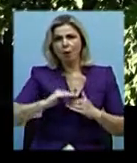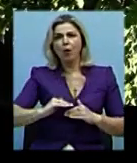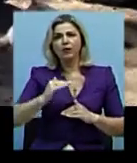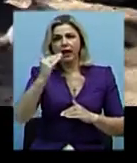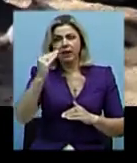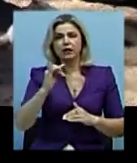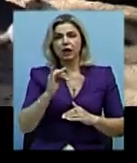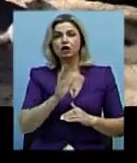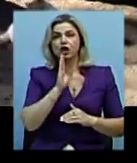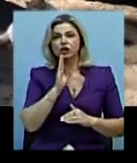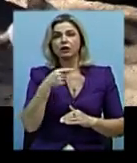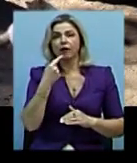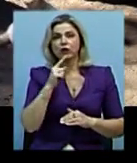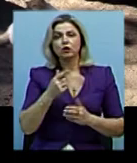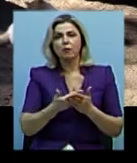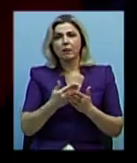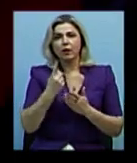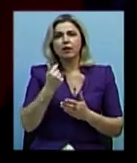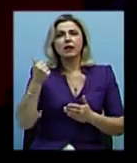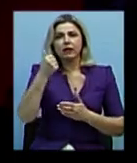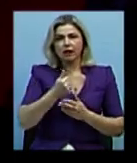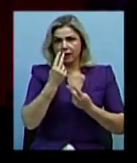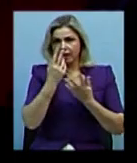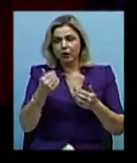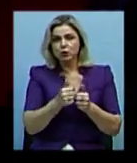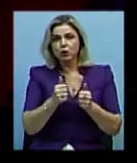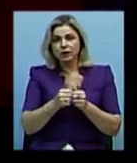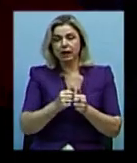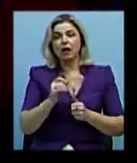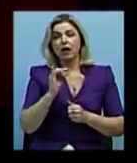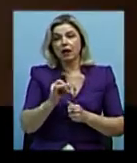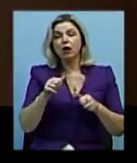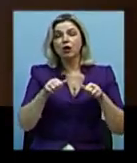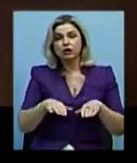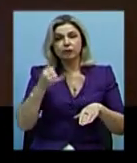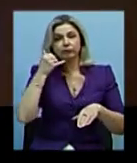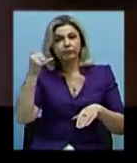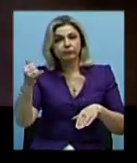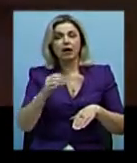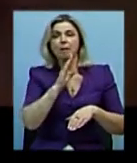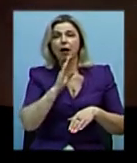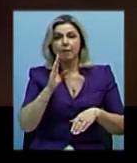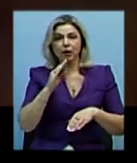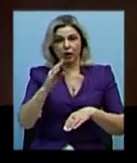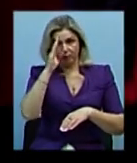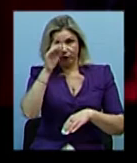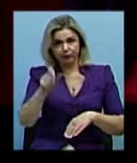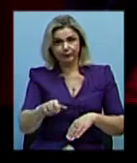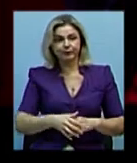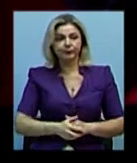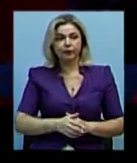Також жінка говорить, понад тиждень не бачила сусіда Анатолія. Тому вирішила зателефонувати матері чоловіка.